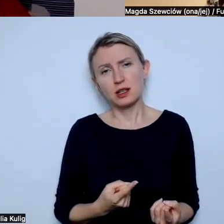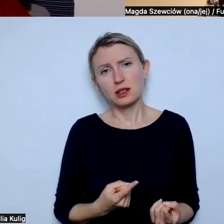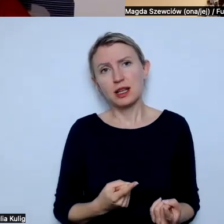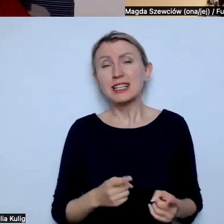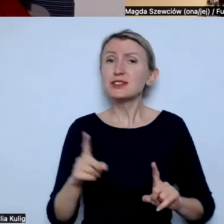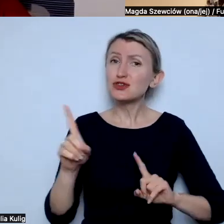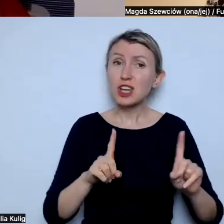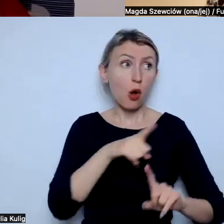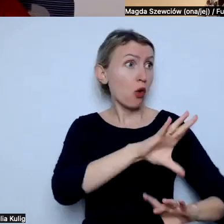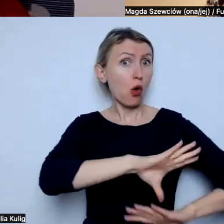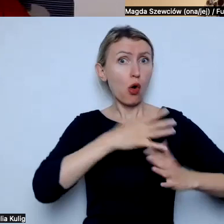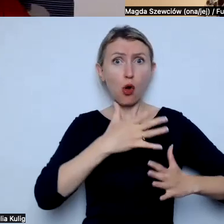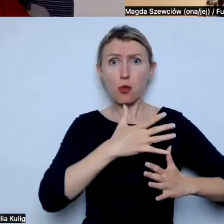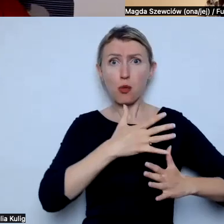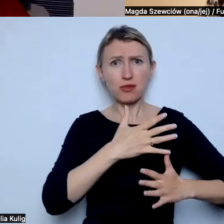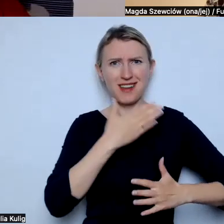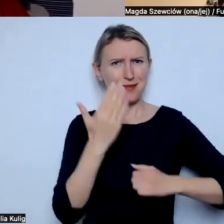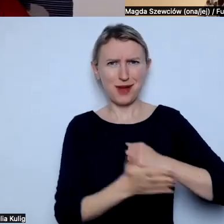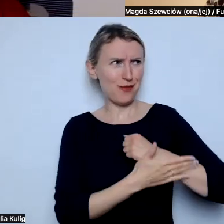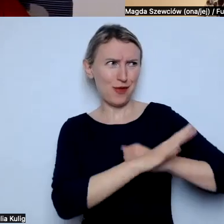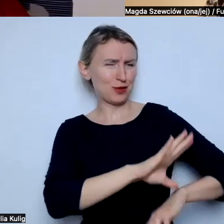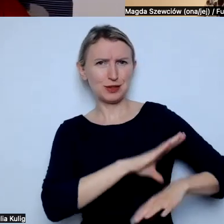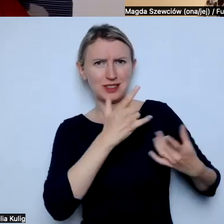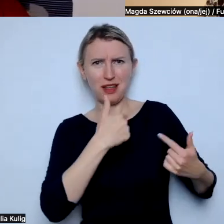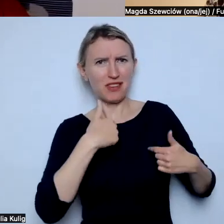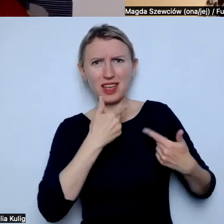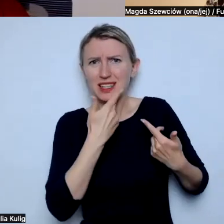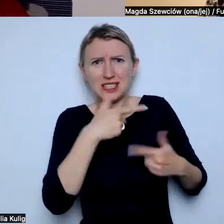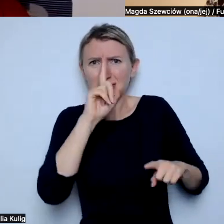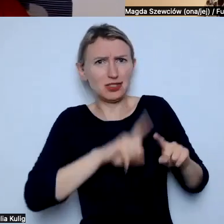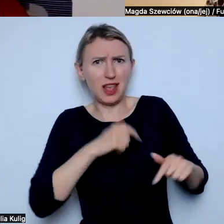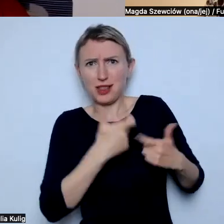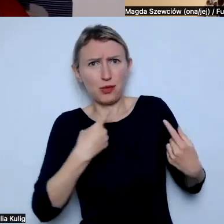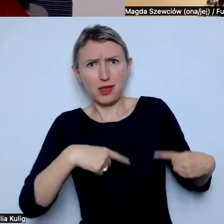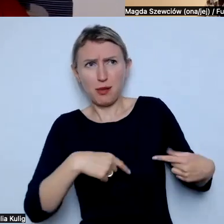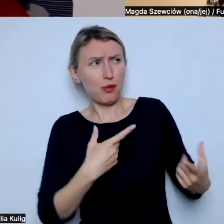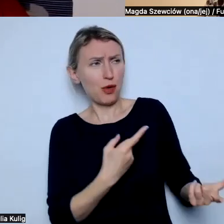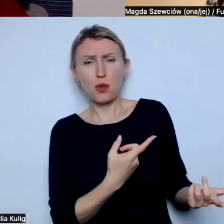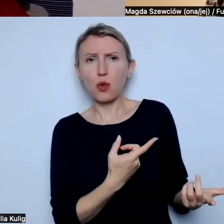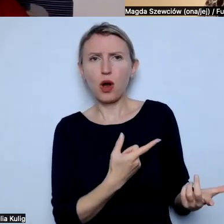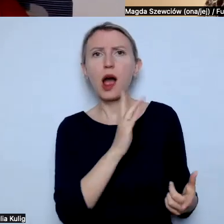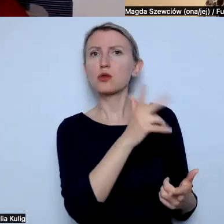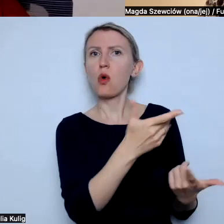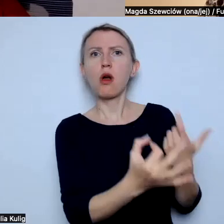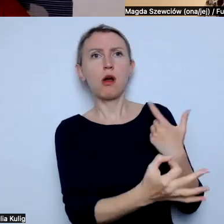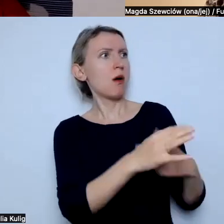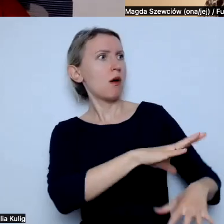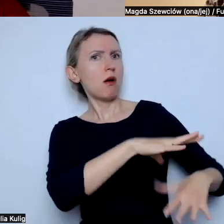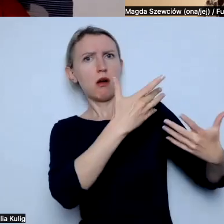Czasem nie ma podstaw do tego, że zrobiliśmy coś nie tak, ale i tak znajdzie się ktoś, kto się